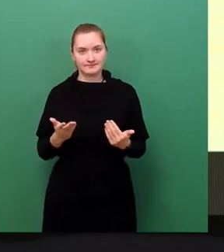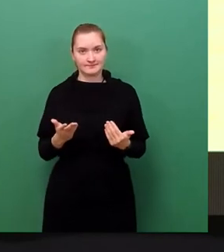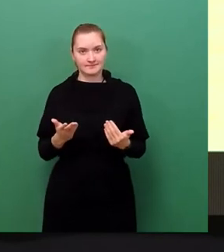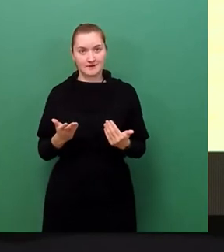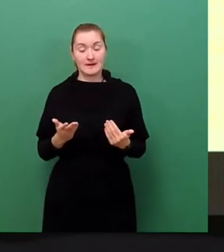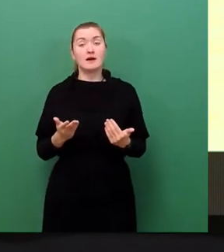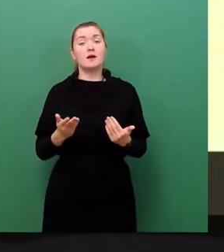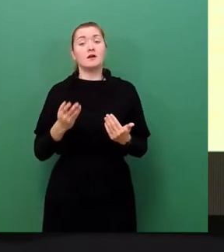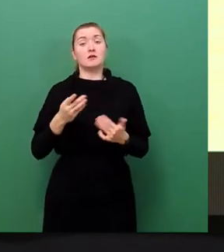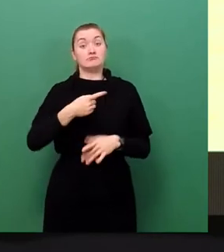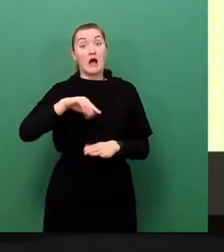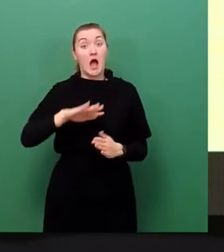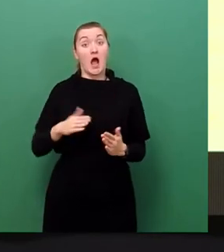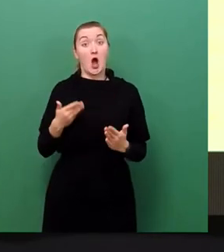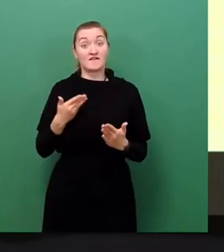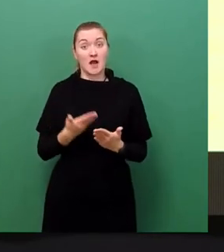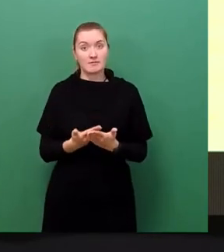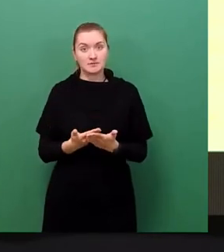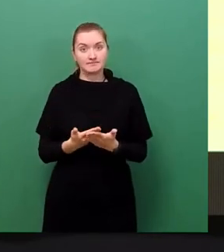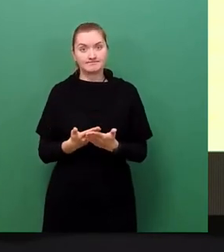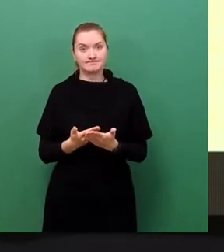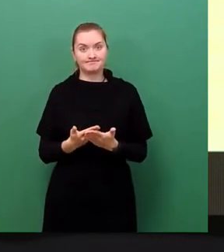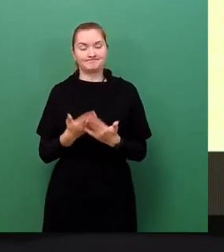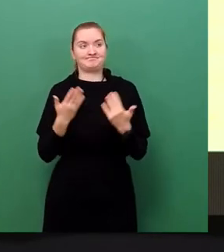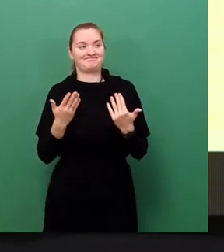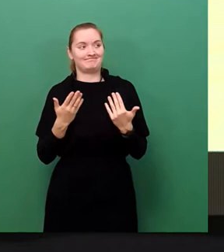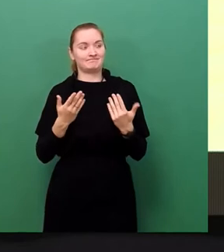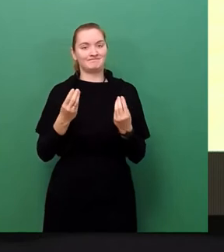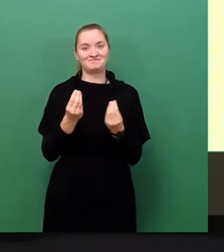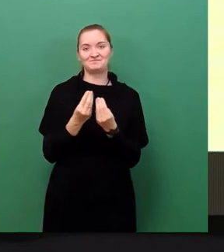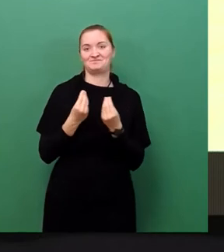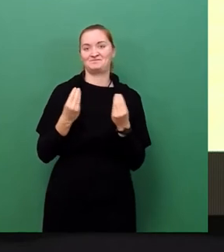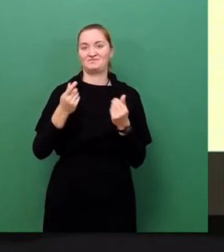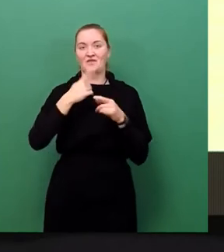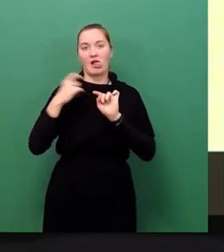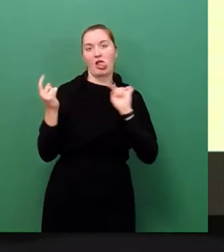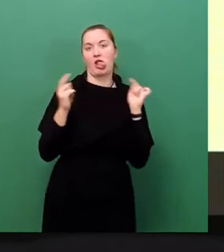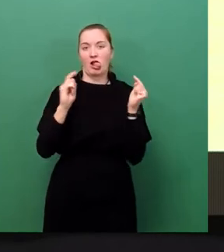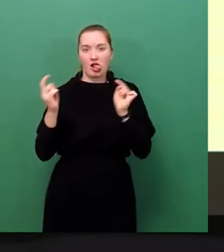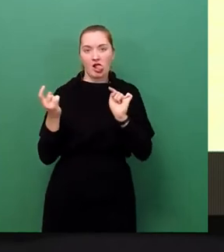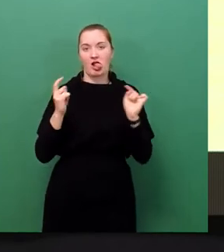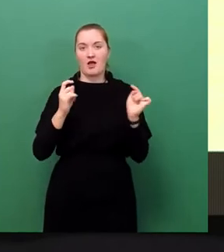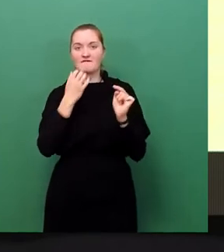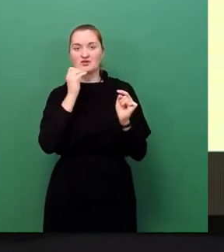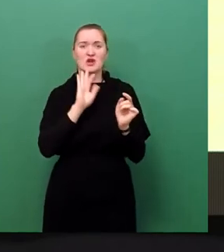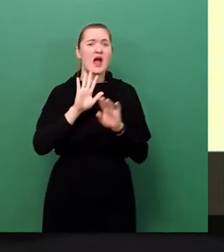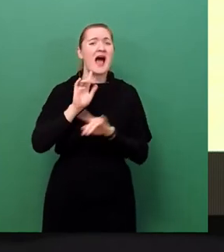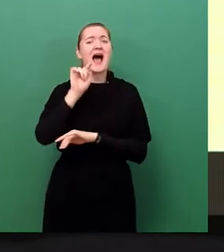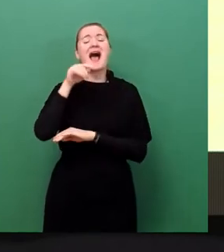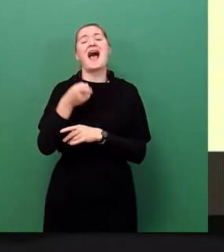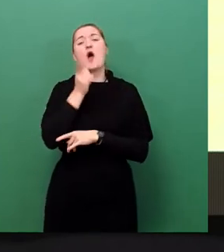sich die Frage, ist die krampfige Art und Weise der Debatte um 100 Prozent Ökostrom verantwortungsvoll?